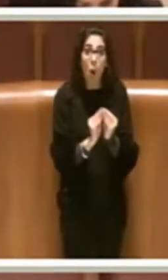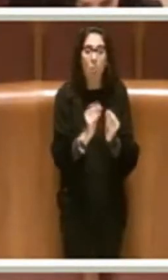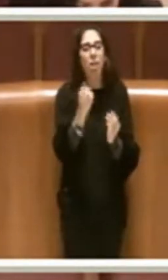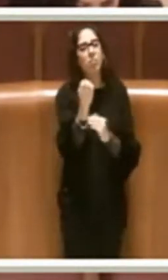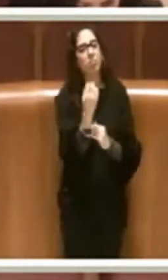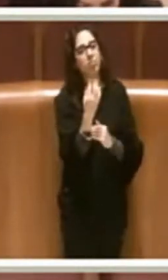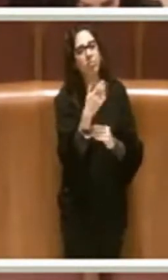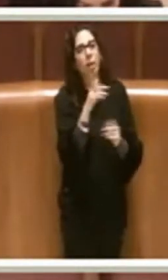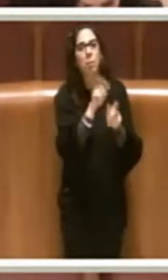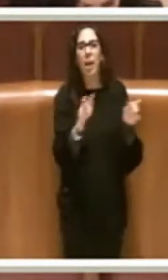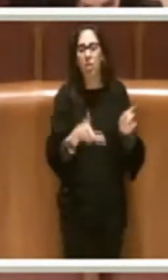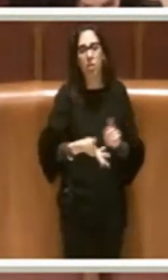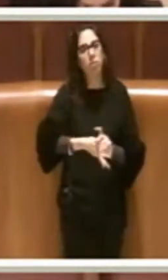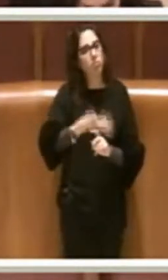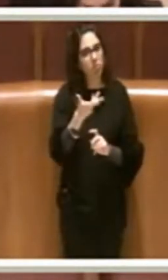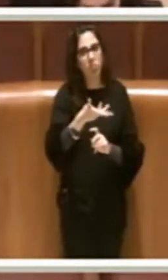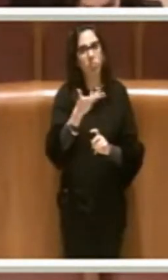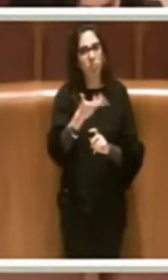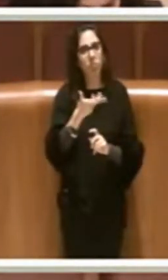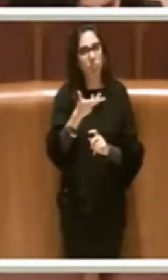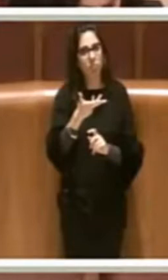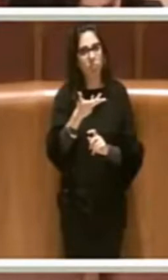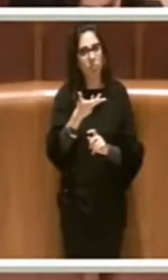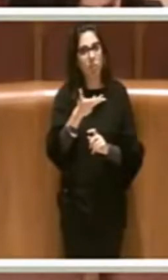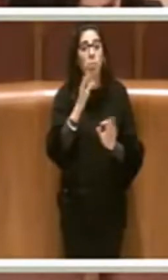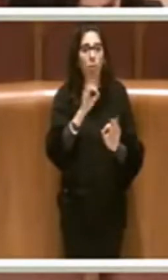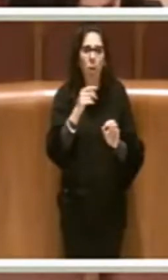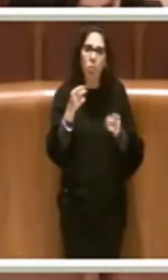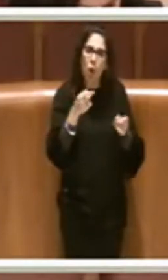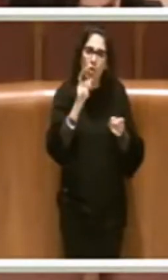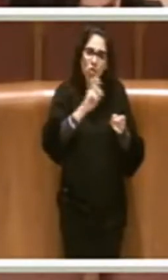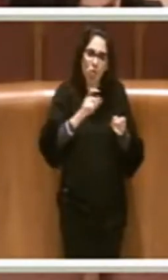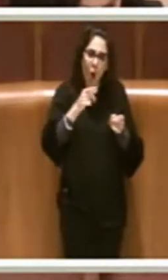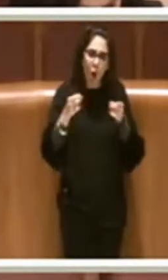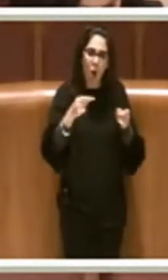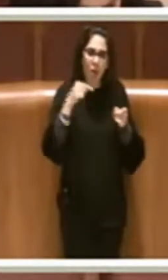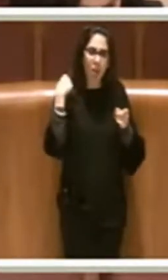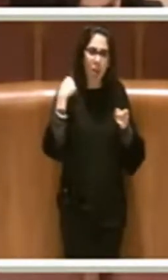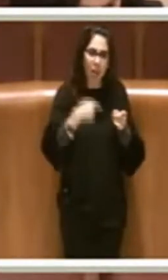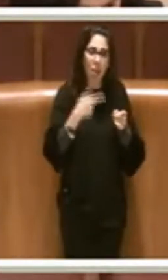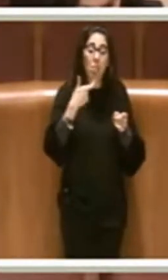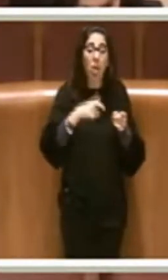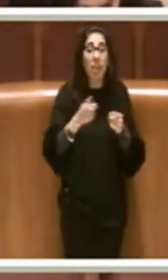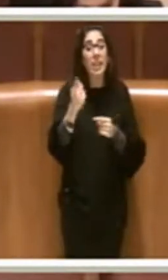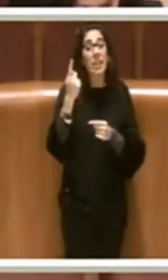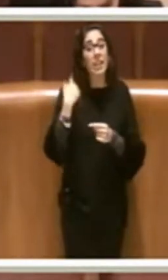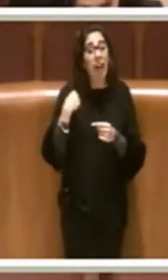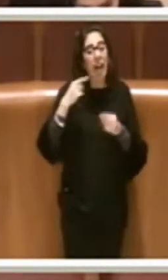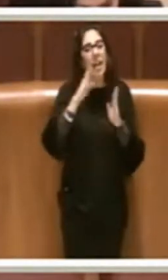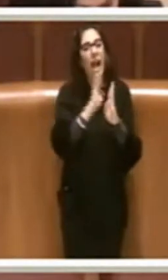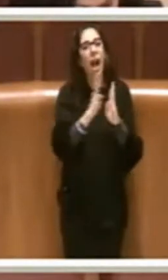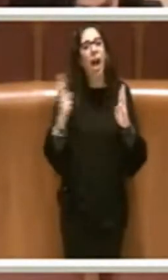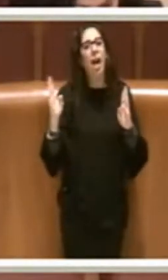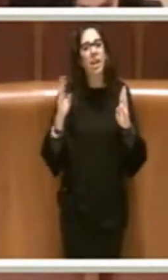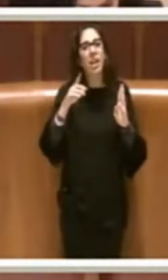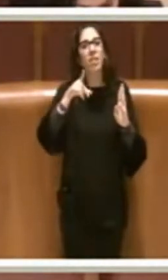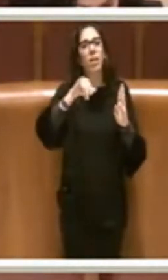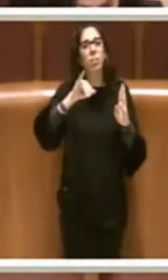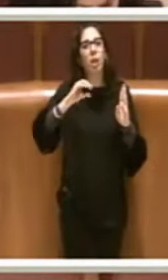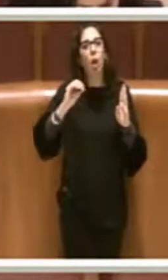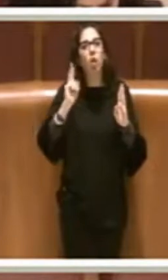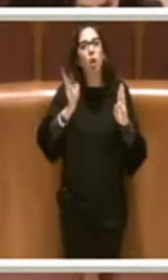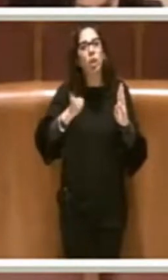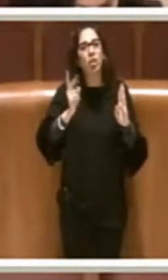di alta elevatura e spessore, proprio in questi giorni, perché ieri sono stati aperti gli archivi di Pio XII.